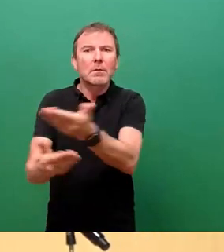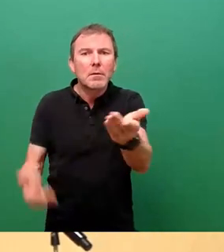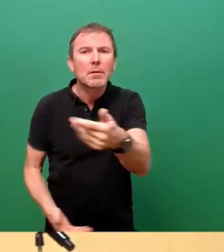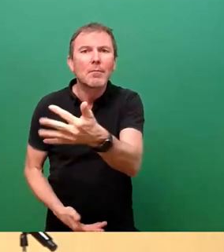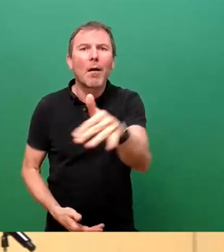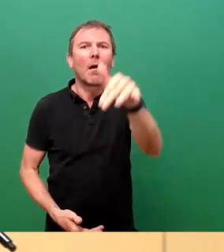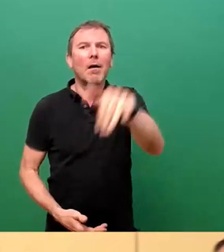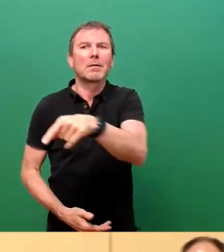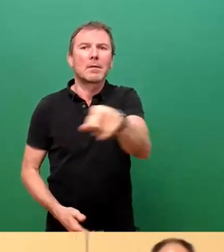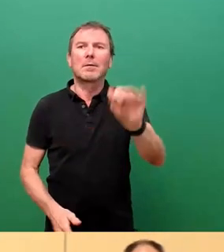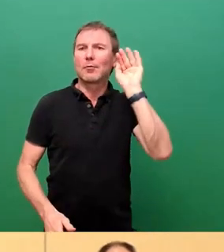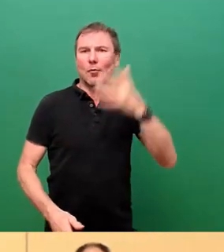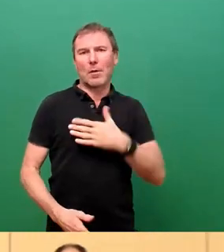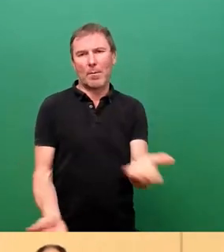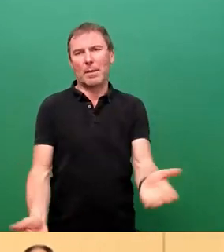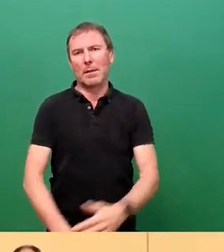und zugehört haben.